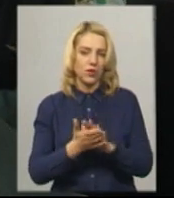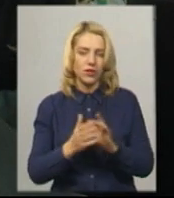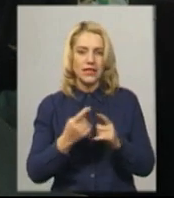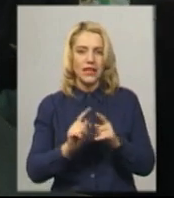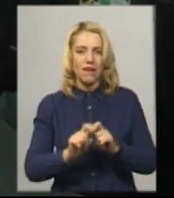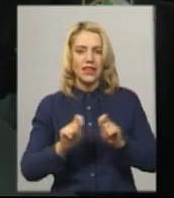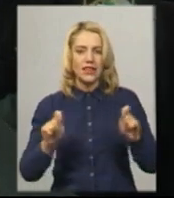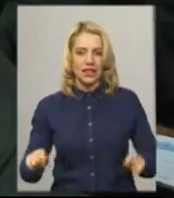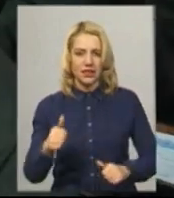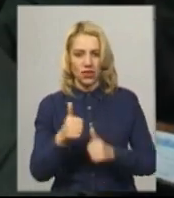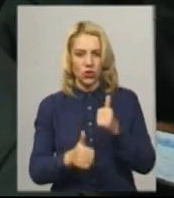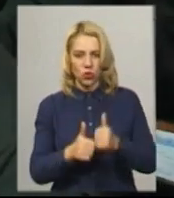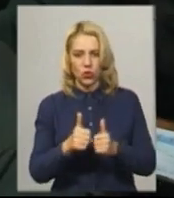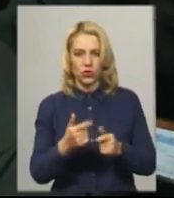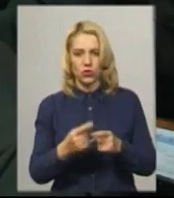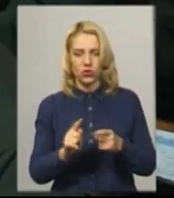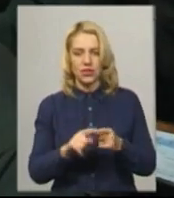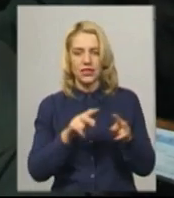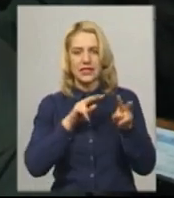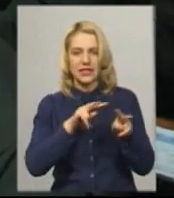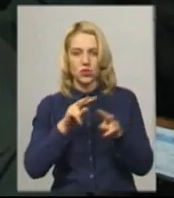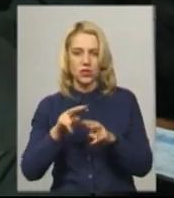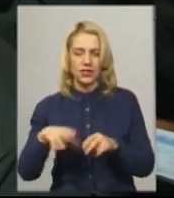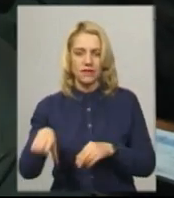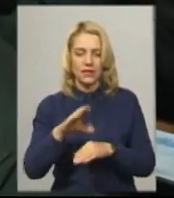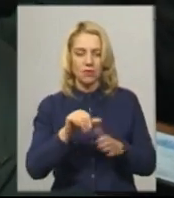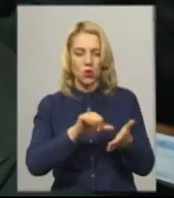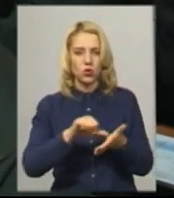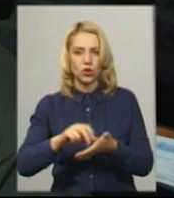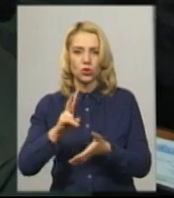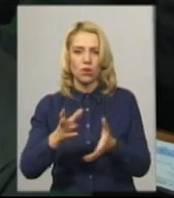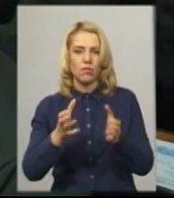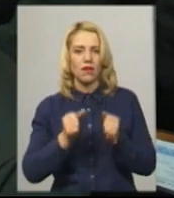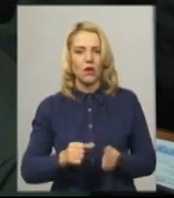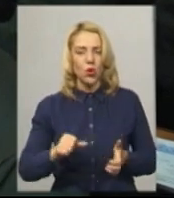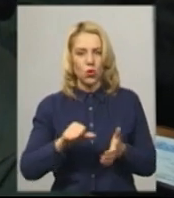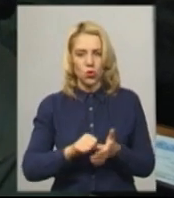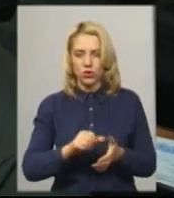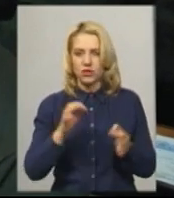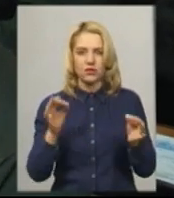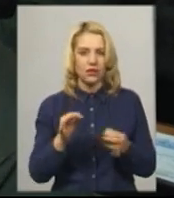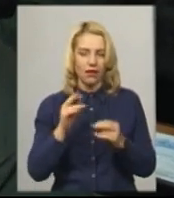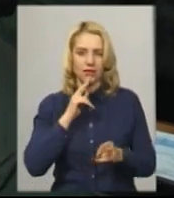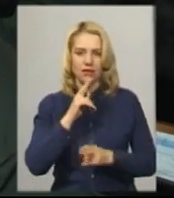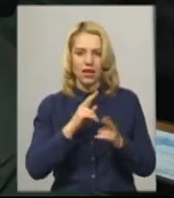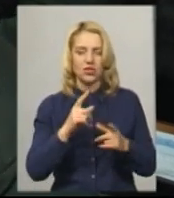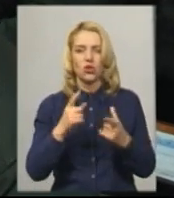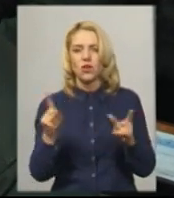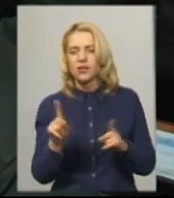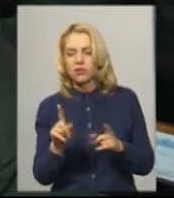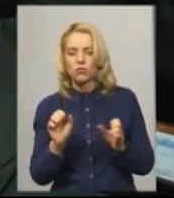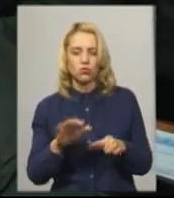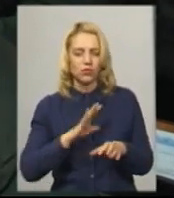конкурс і спілкуючись зі всіма учасниками, які брали участь, жодних нарікань, що десь якісь були моменти